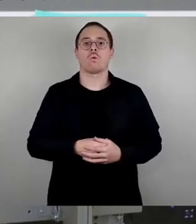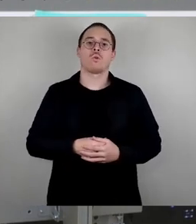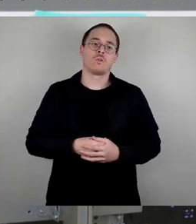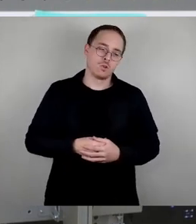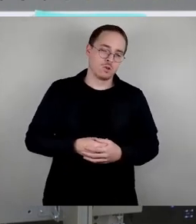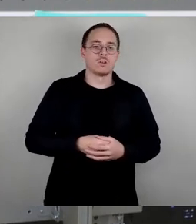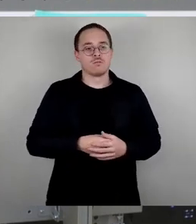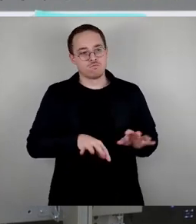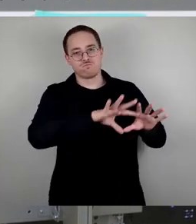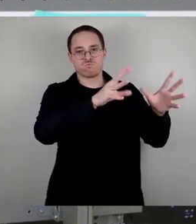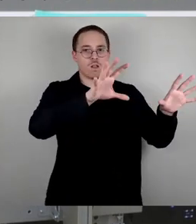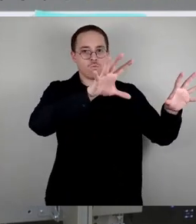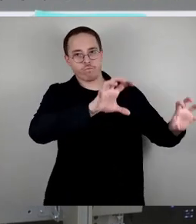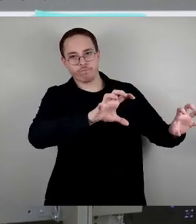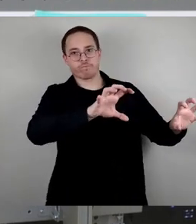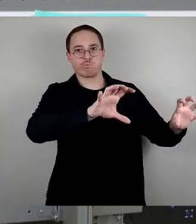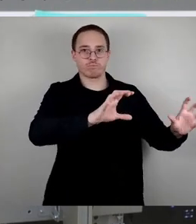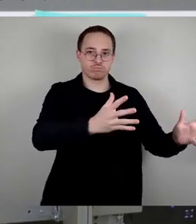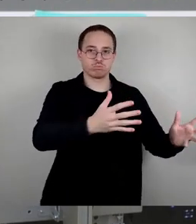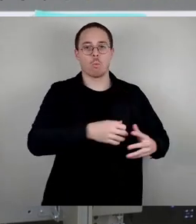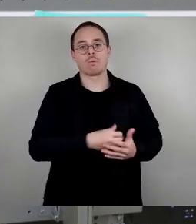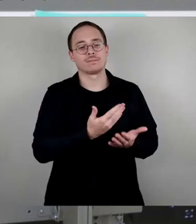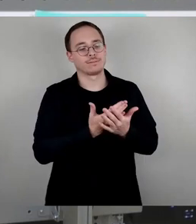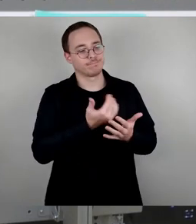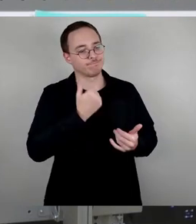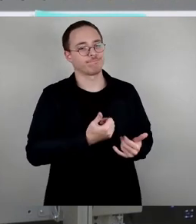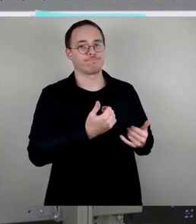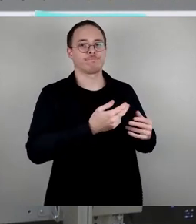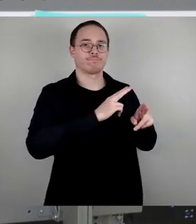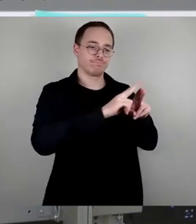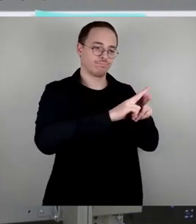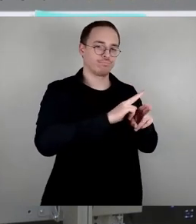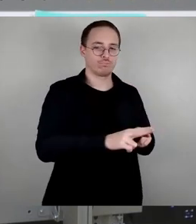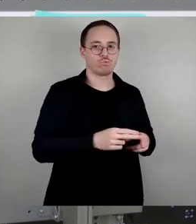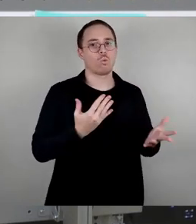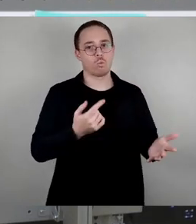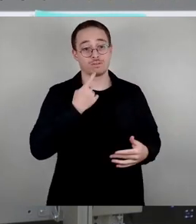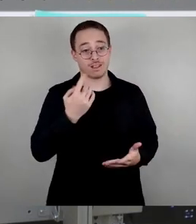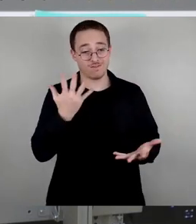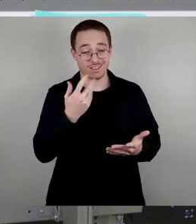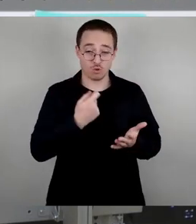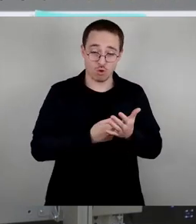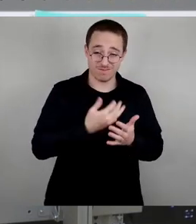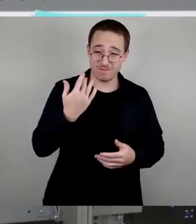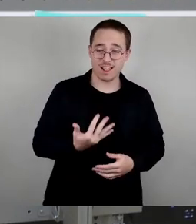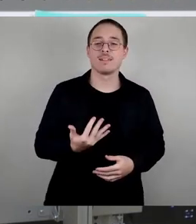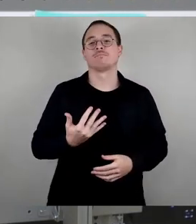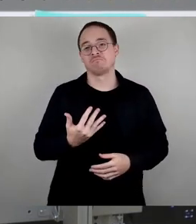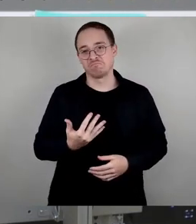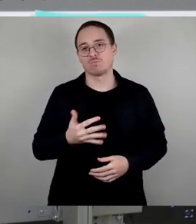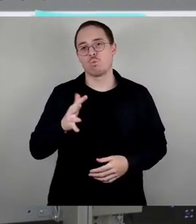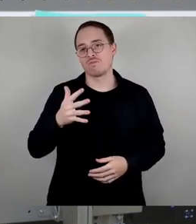einem sehr hohen Kostenaufwand nur zu sanieren. Und da sprechen wir auch von schlappen 20 Millionen dann, was jetzt, sage ich mal, keine wirkliche dann,